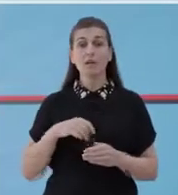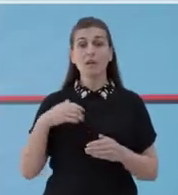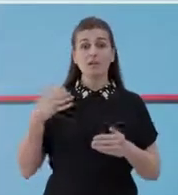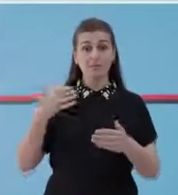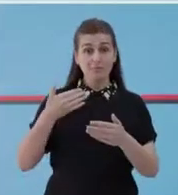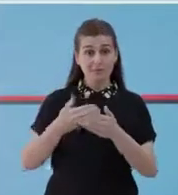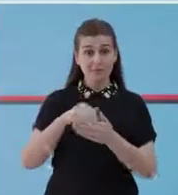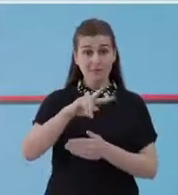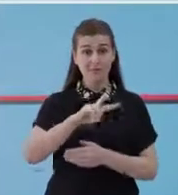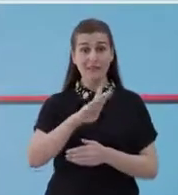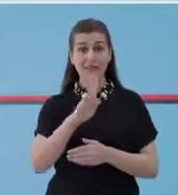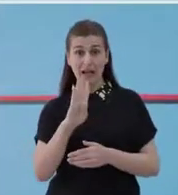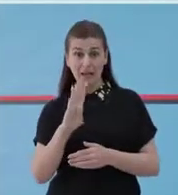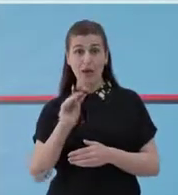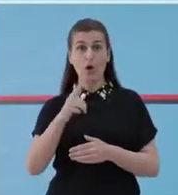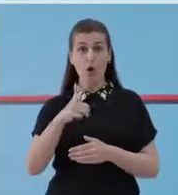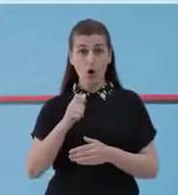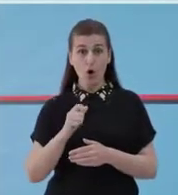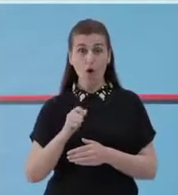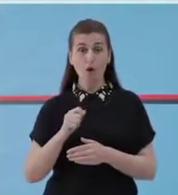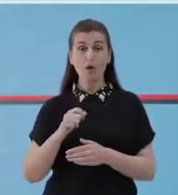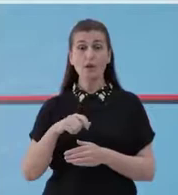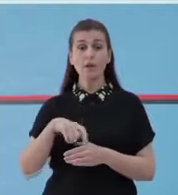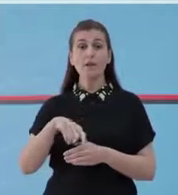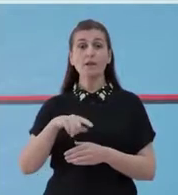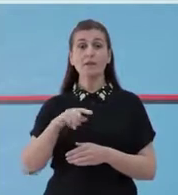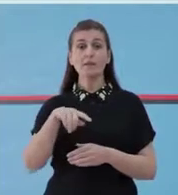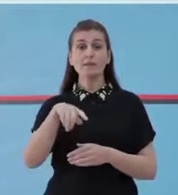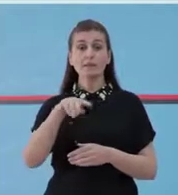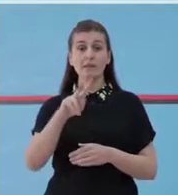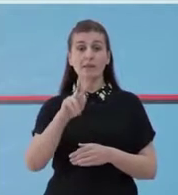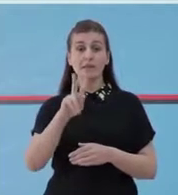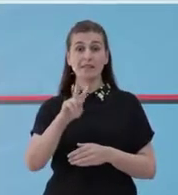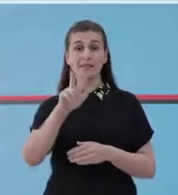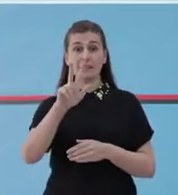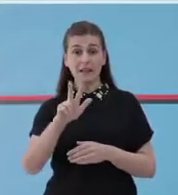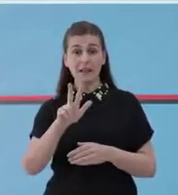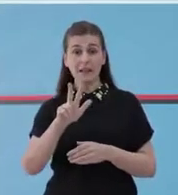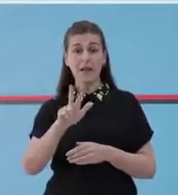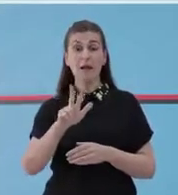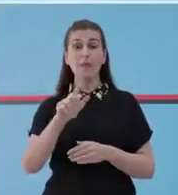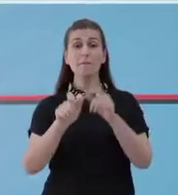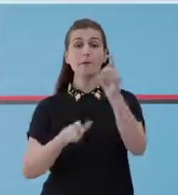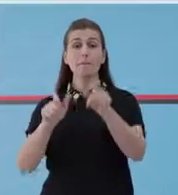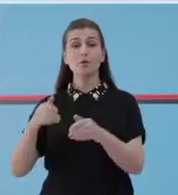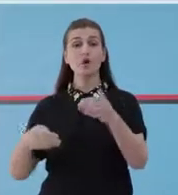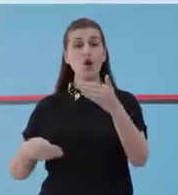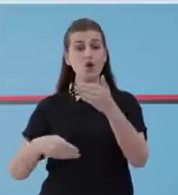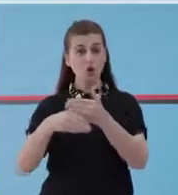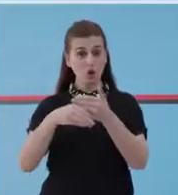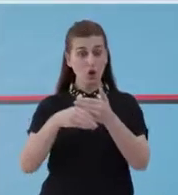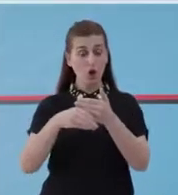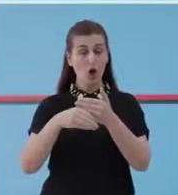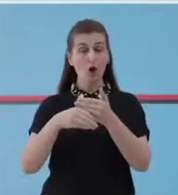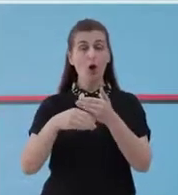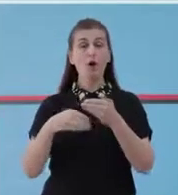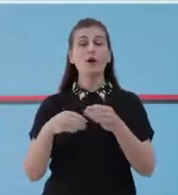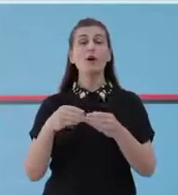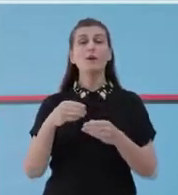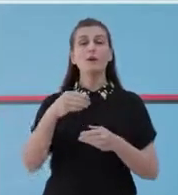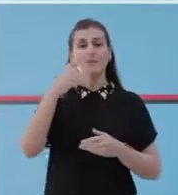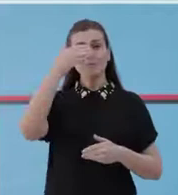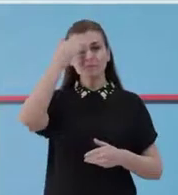gjatë 24 orëve të fundit, lajmi mirër se 23 pacientë të tjerë janë shtuar listës të sësëruarve